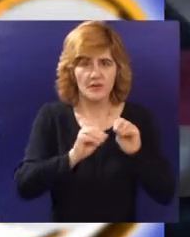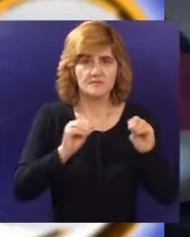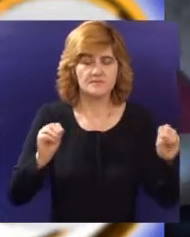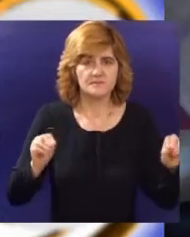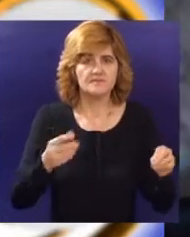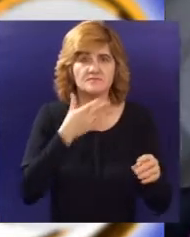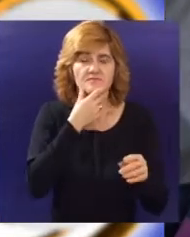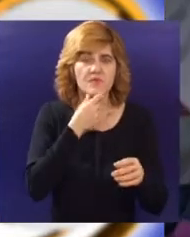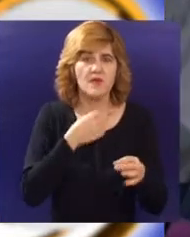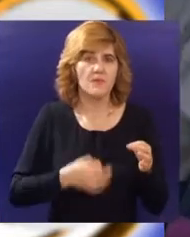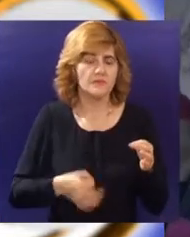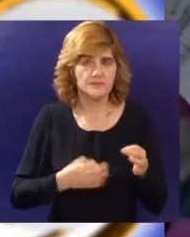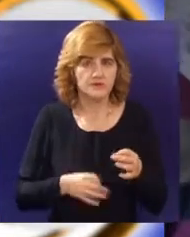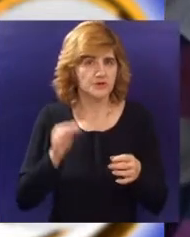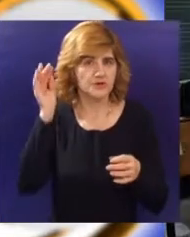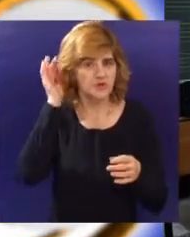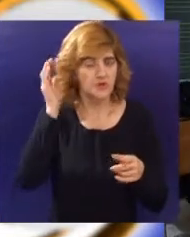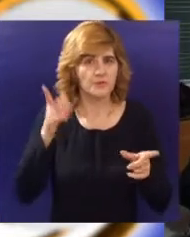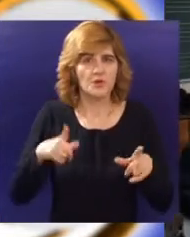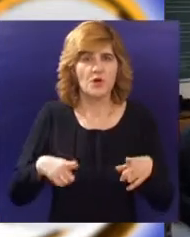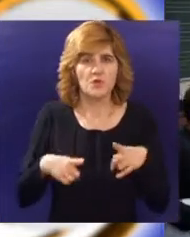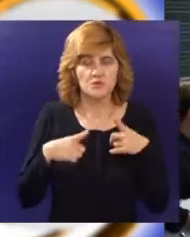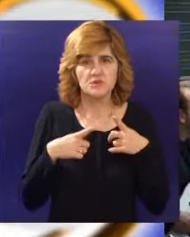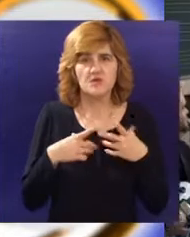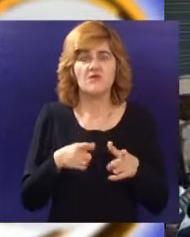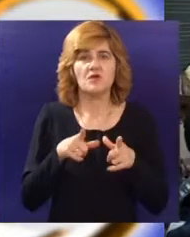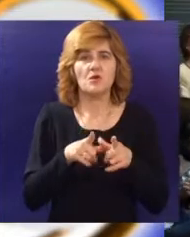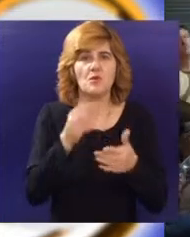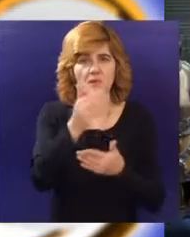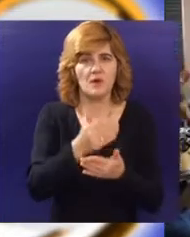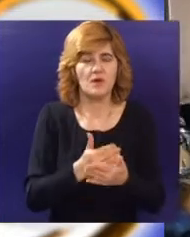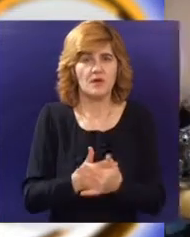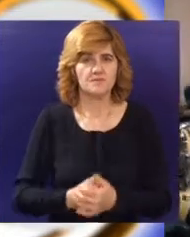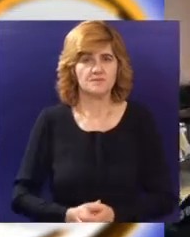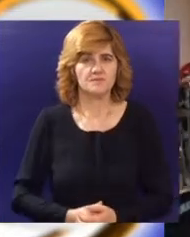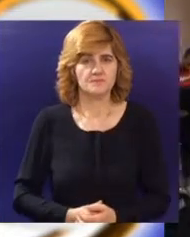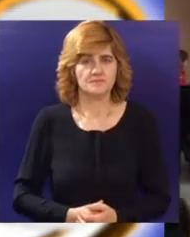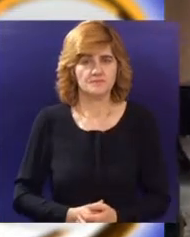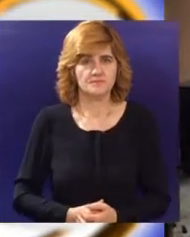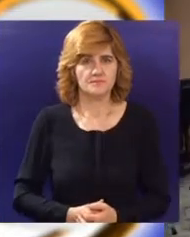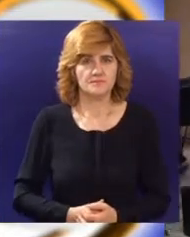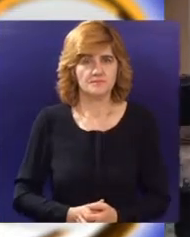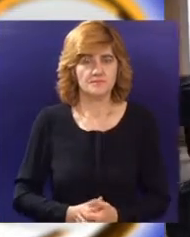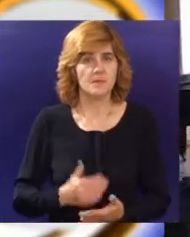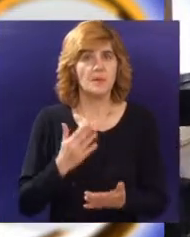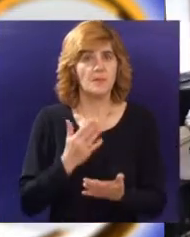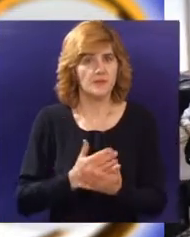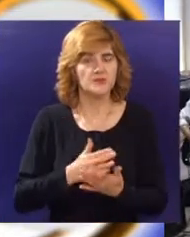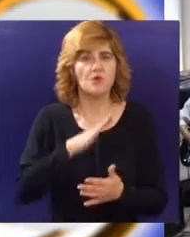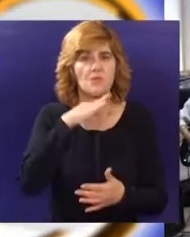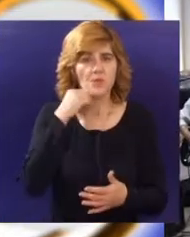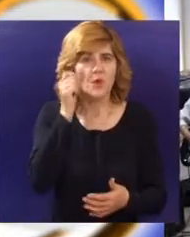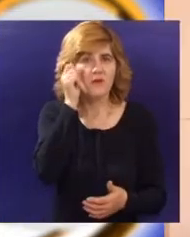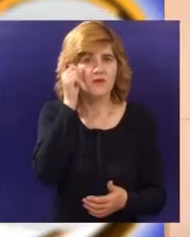da će subotička publika uživati zajedno sa muzičarima na sceni i u samom programu. Pre svega bit će puno